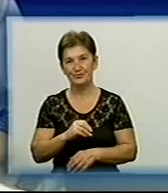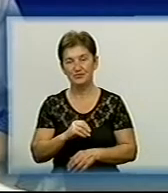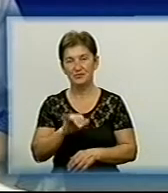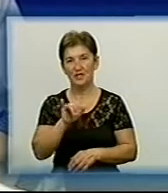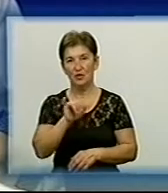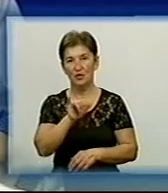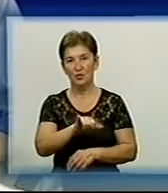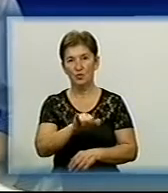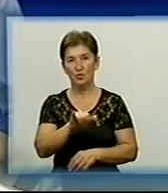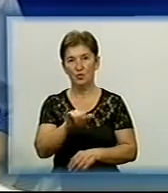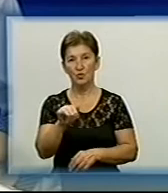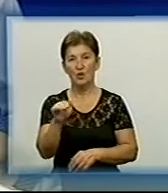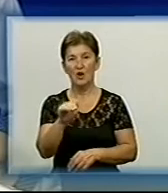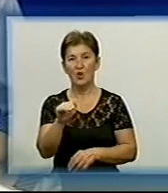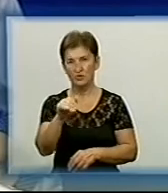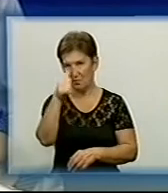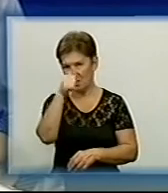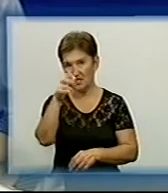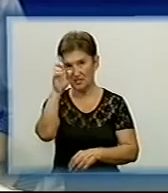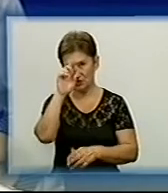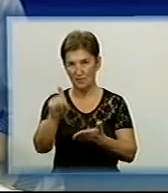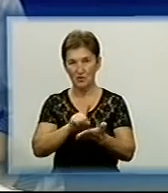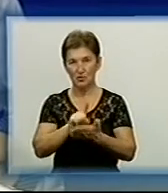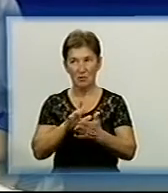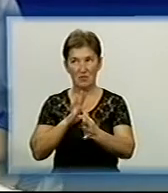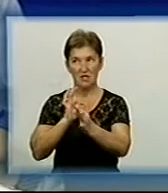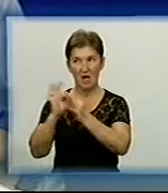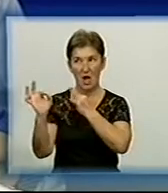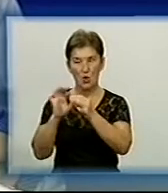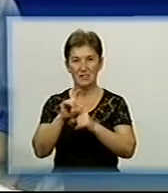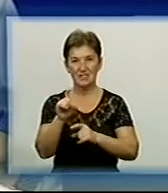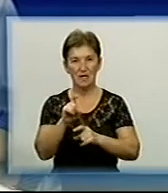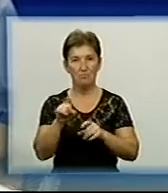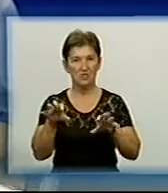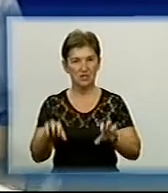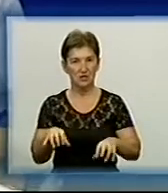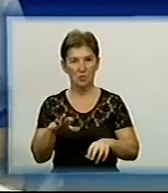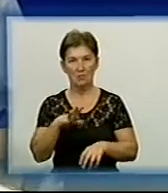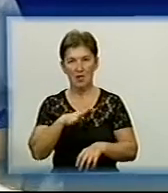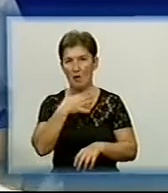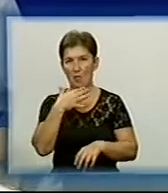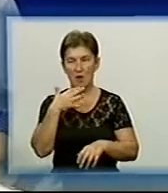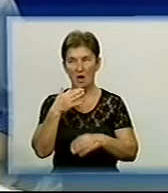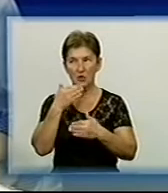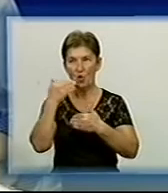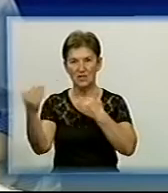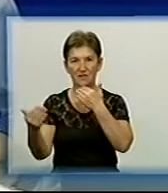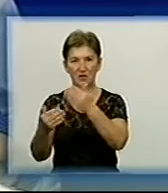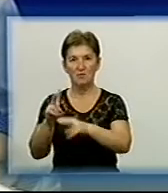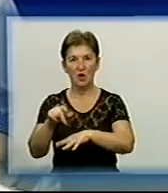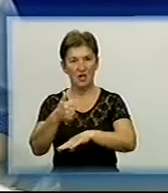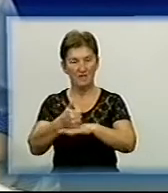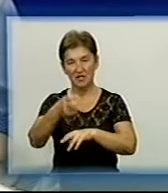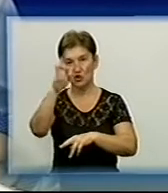лютому місяці держава мала діалог з президентом Тоді було багато звернень до глави